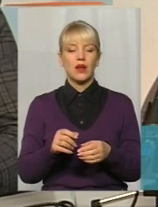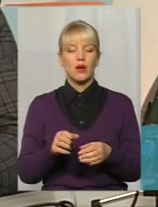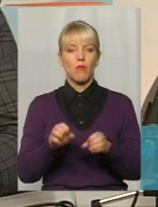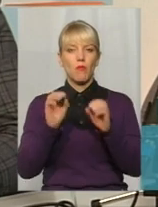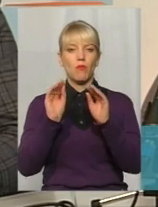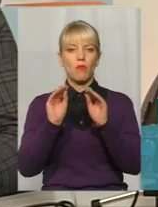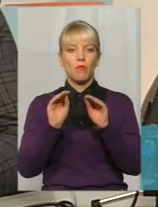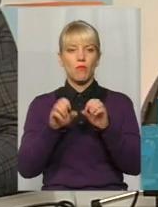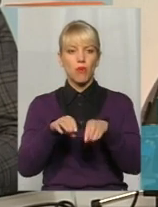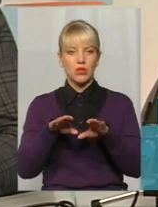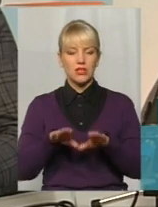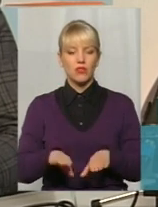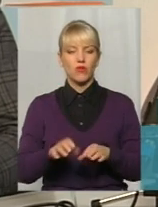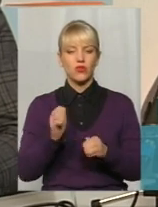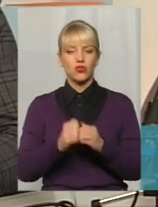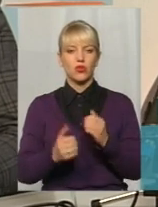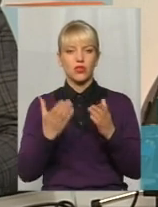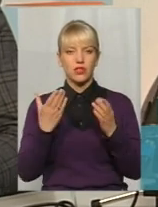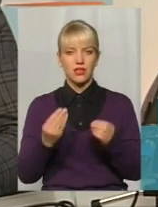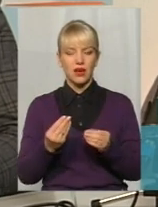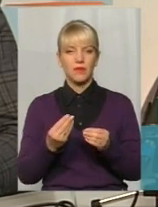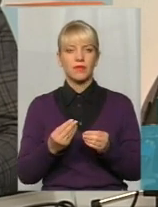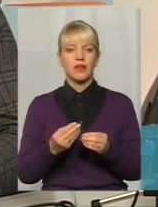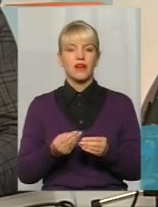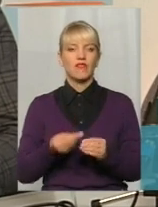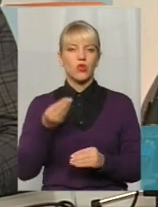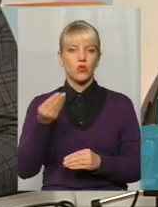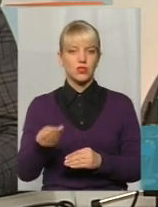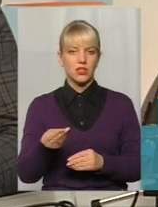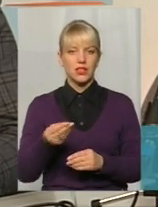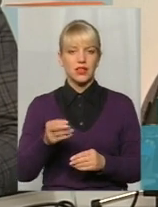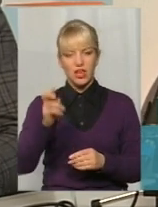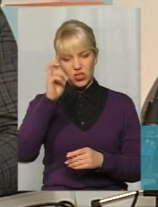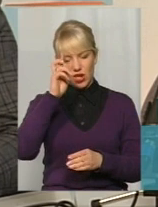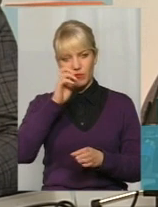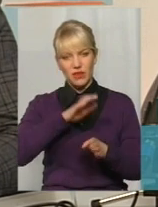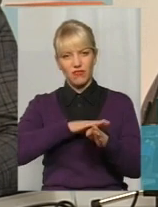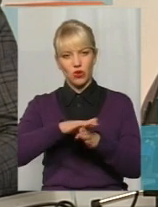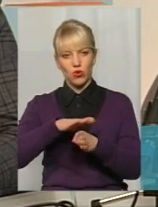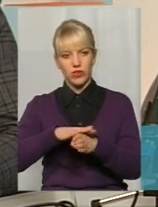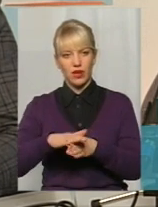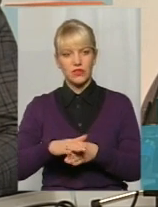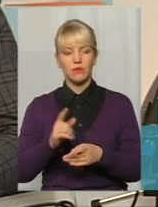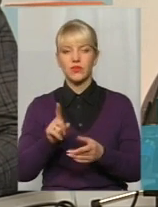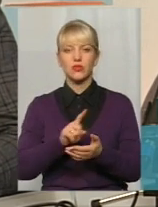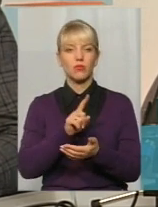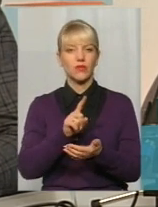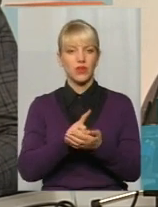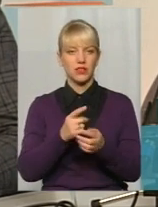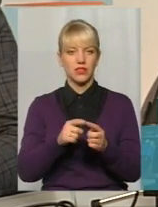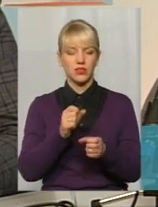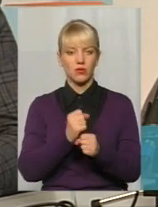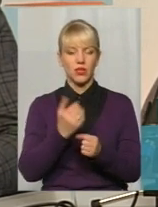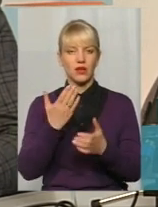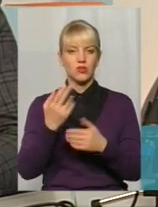щодня виносяться державними виконавцями. Вони зобов'язані їх винести в разі наявності заборгованості понад